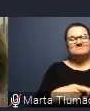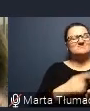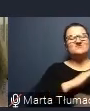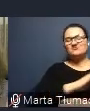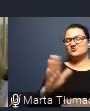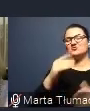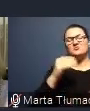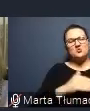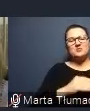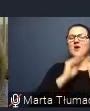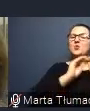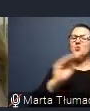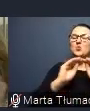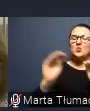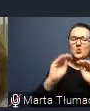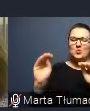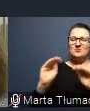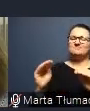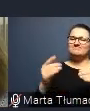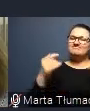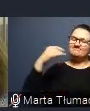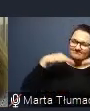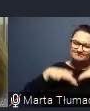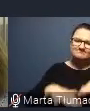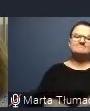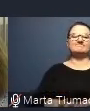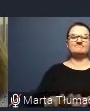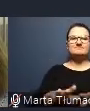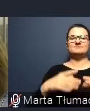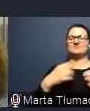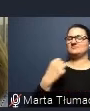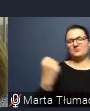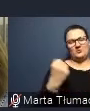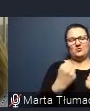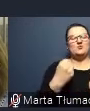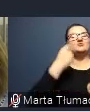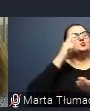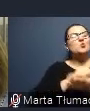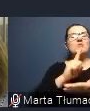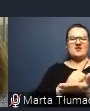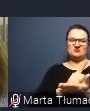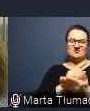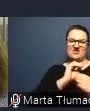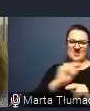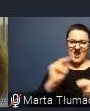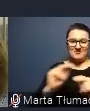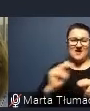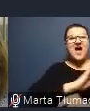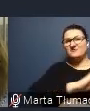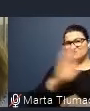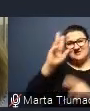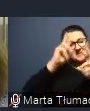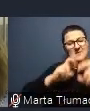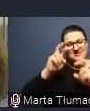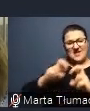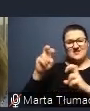zakorzeniając to w najskuteczniejszej formie terapii, a wszystkie badania jednoznacznie pokazują, że tą